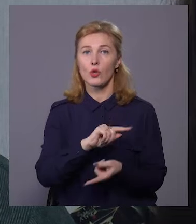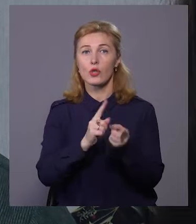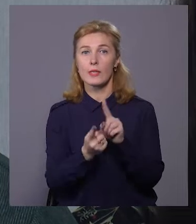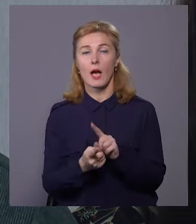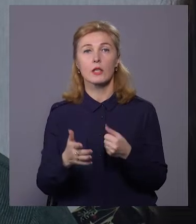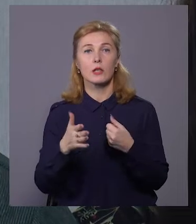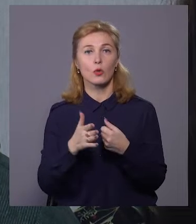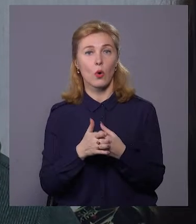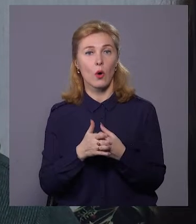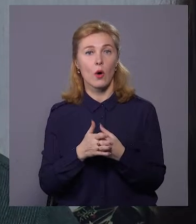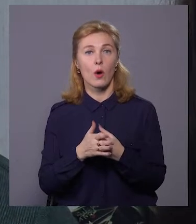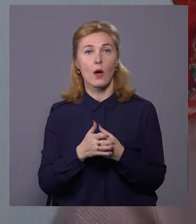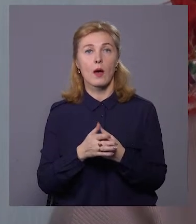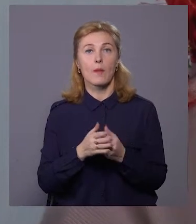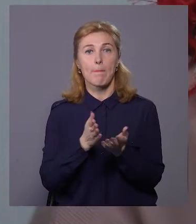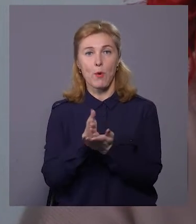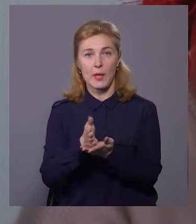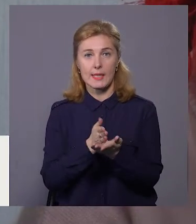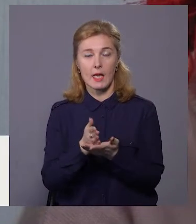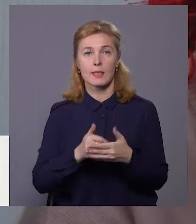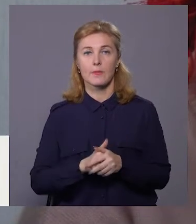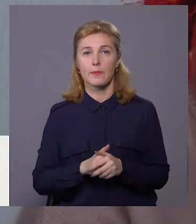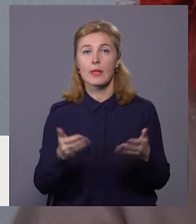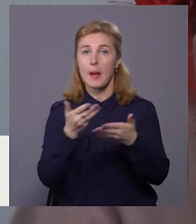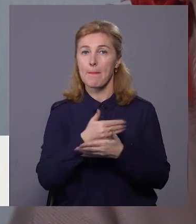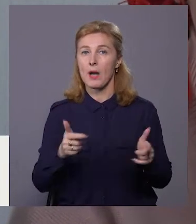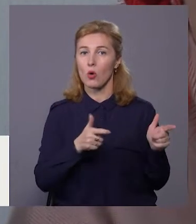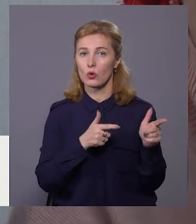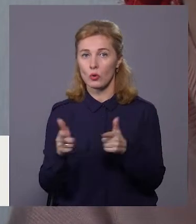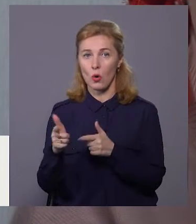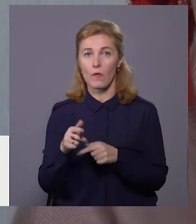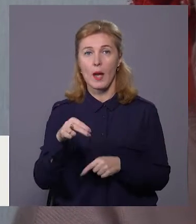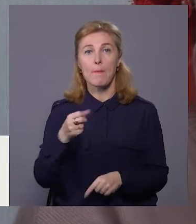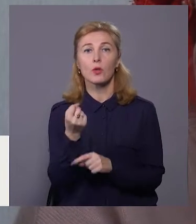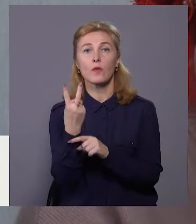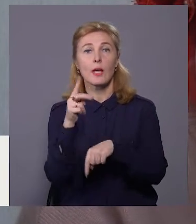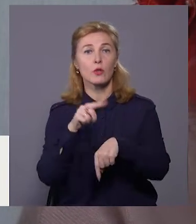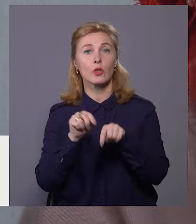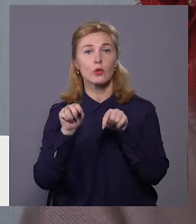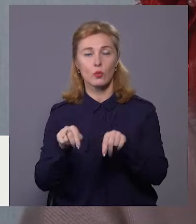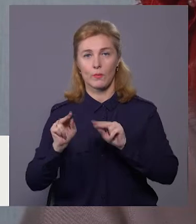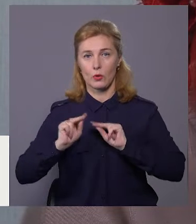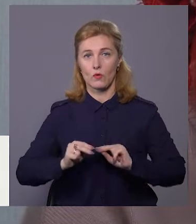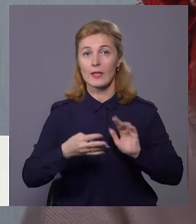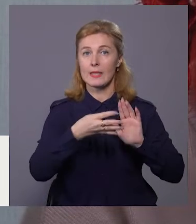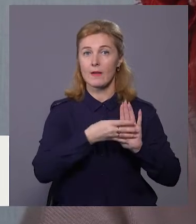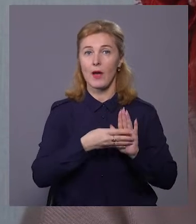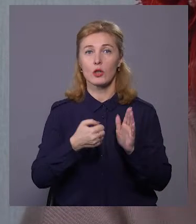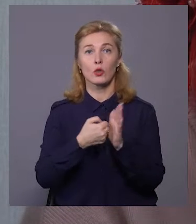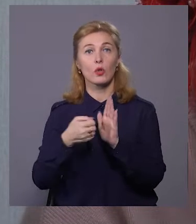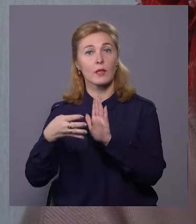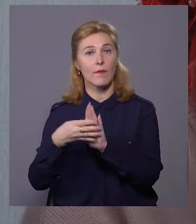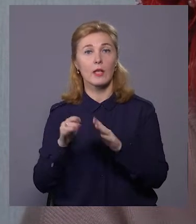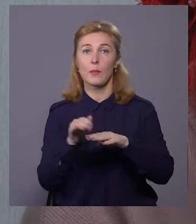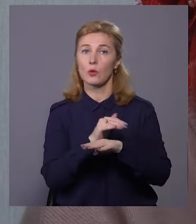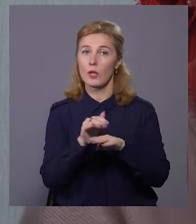до мобілізації. Ми готові по 12 годин тут працювати з 9 до 9. Будь